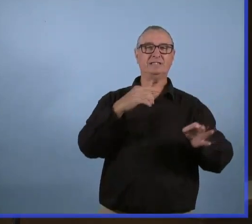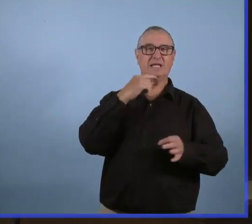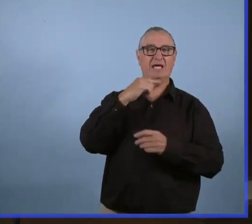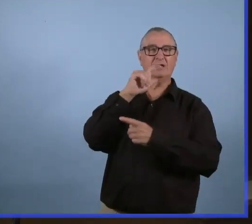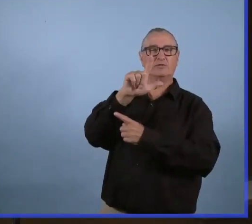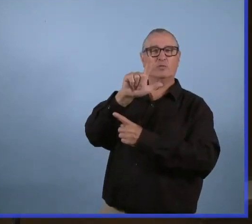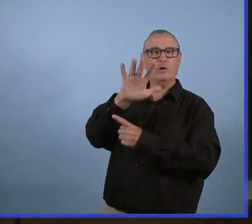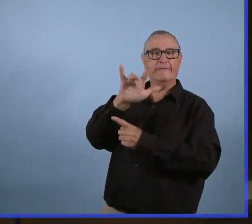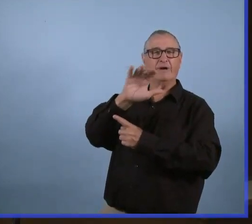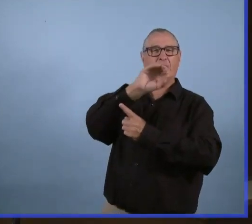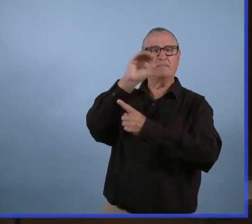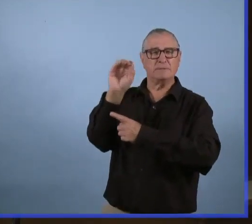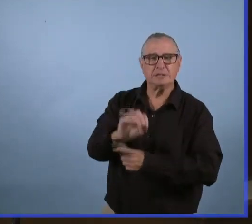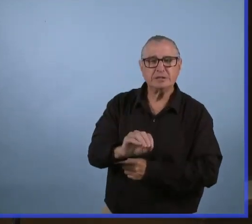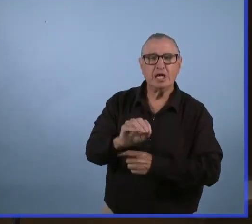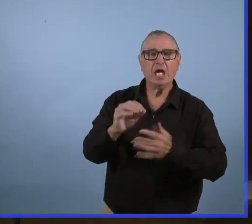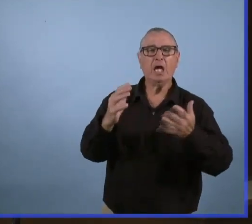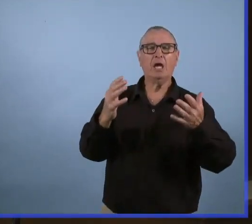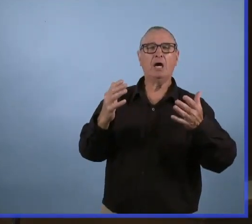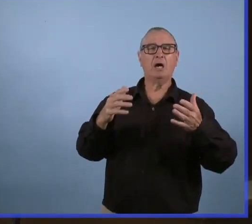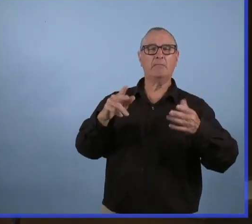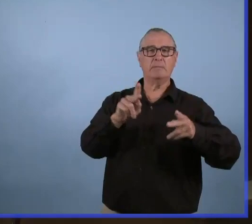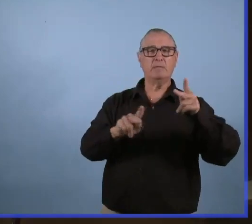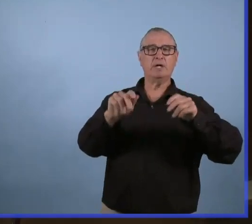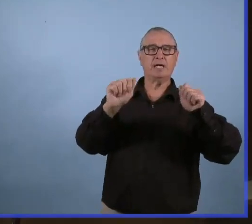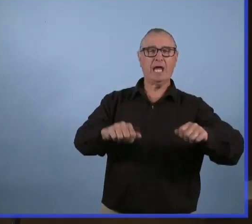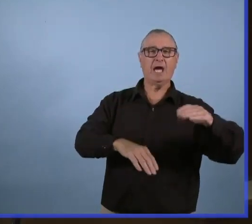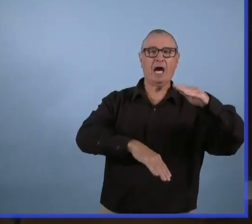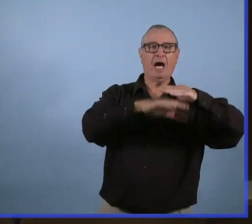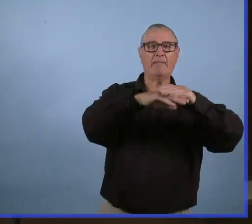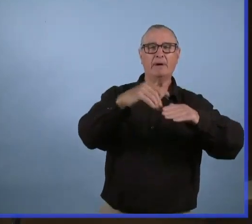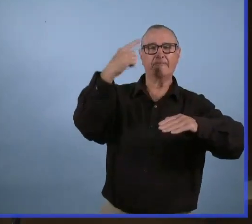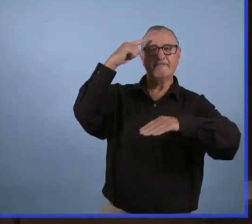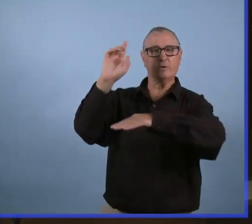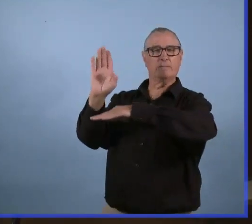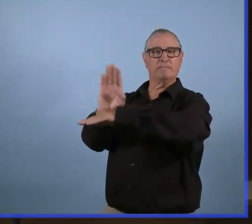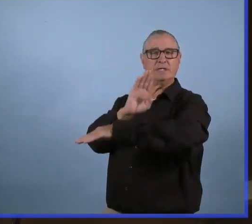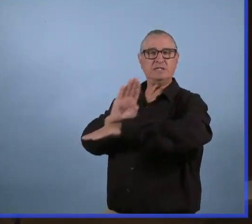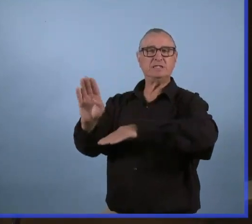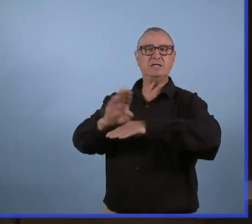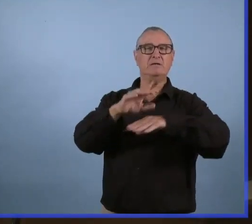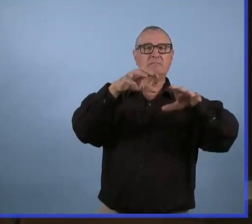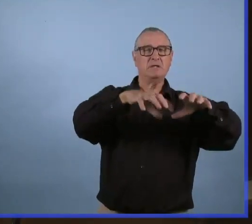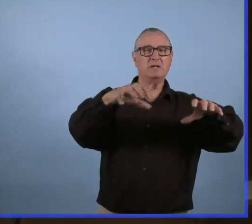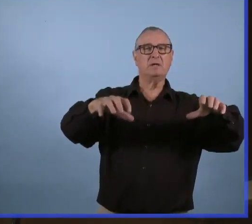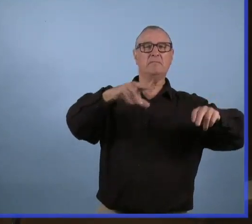une réouverture à 25% pour les entreprises, les établissements et les services.